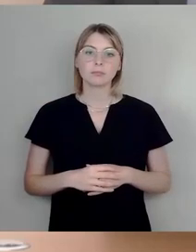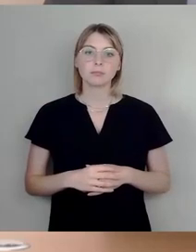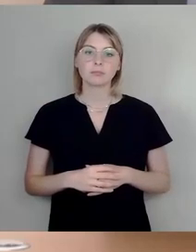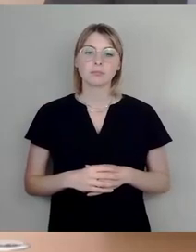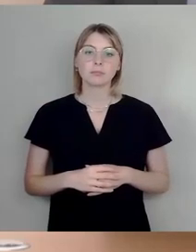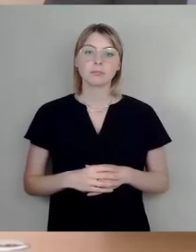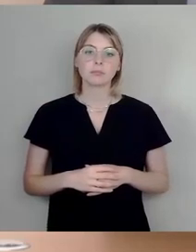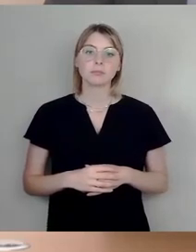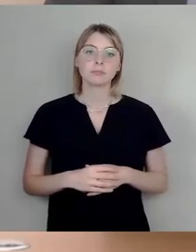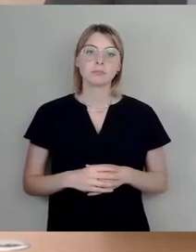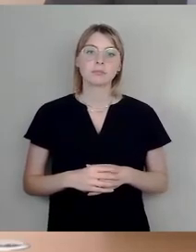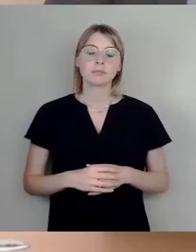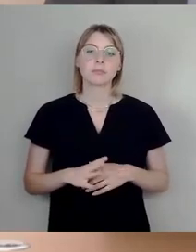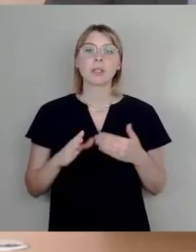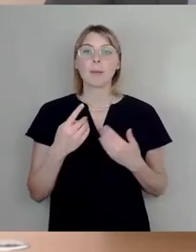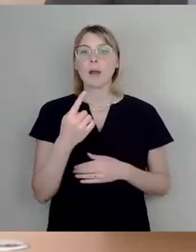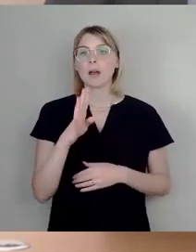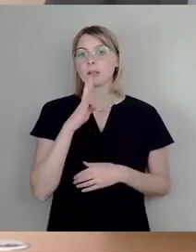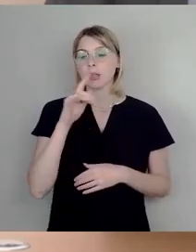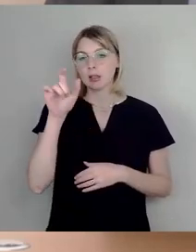Da gibt es einen Redner, das wäre Herr Blödner.